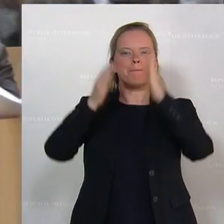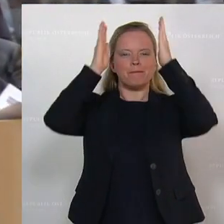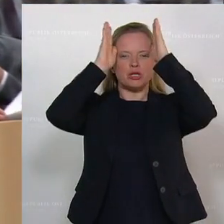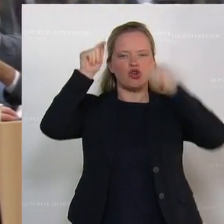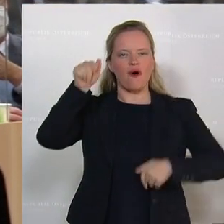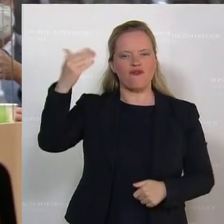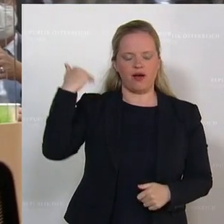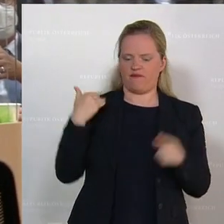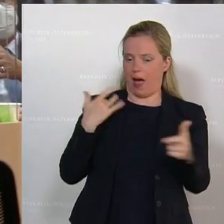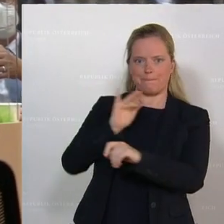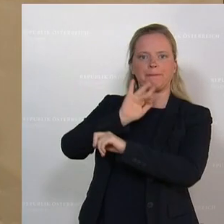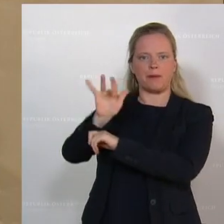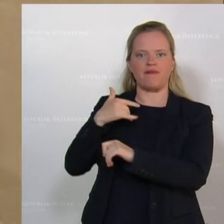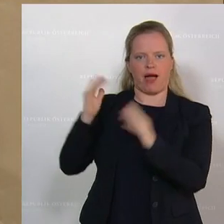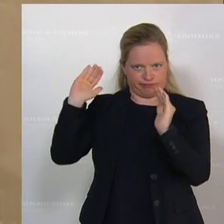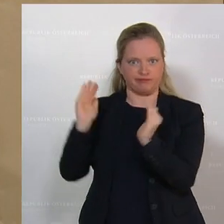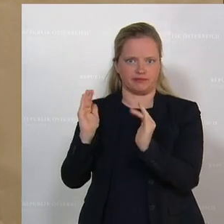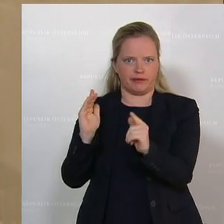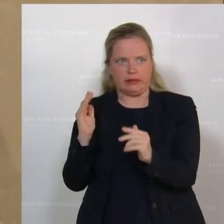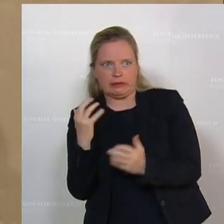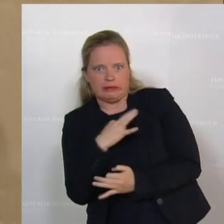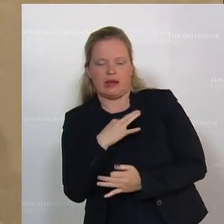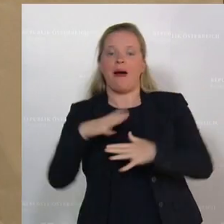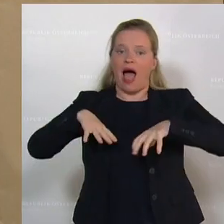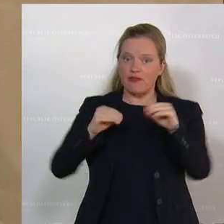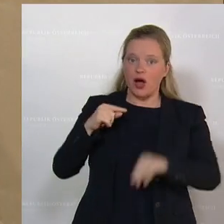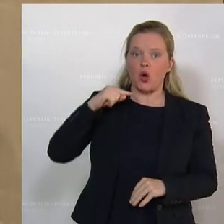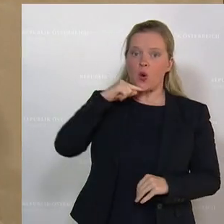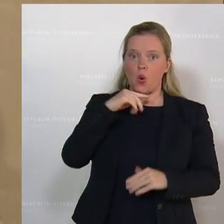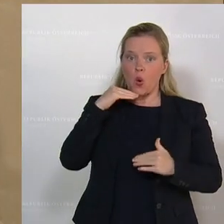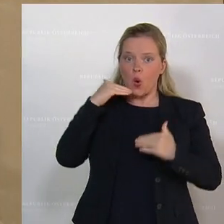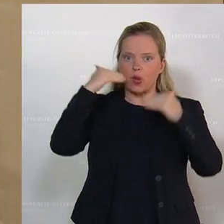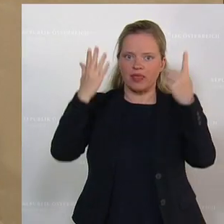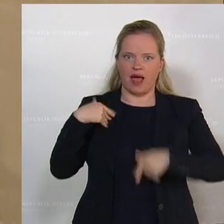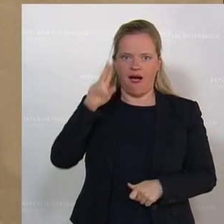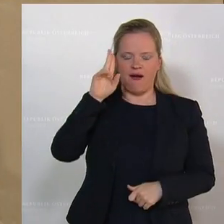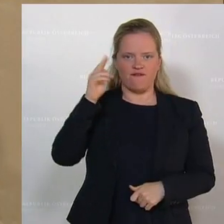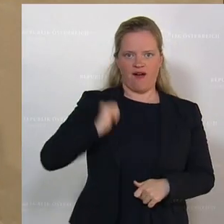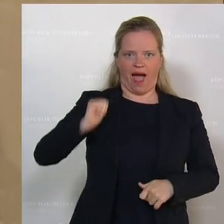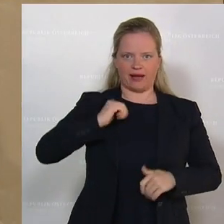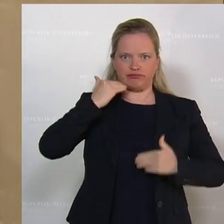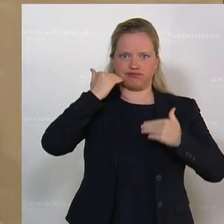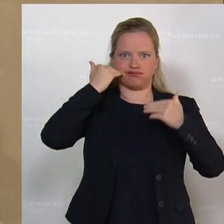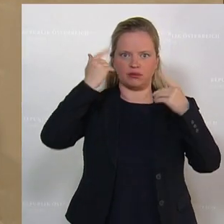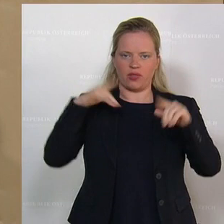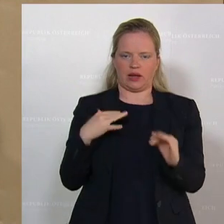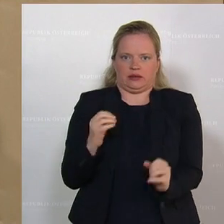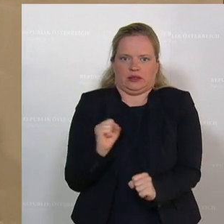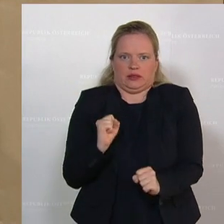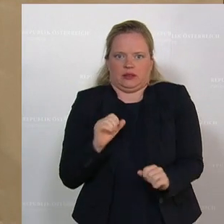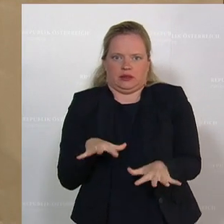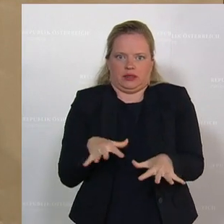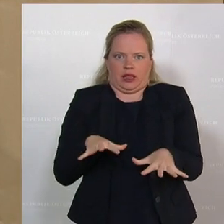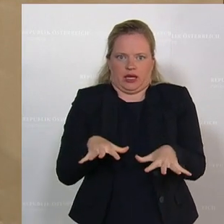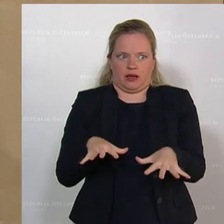wir haben ihn genau eingeschüchtert und am Anfang war er rot, dann blass und dann zittrig. Am Anfang war er